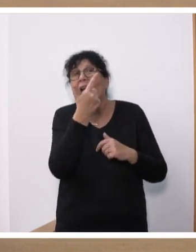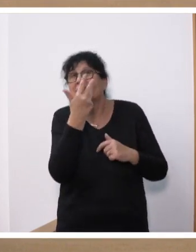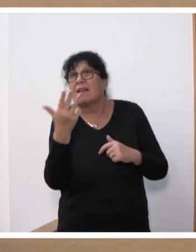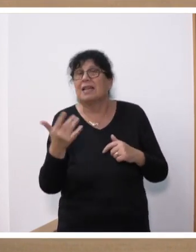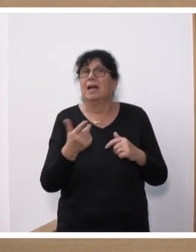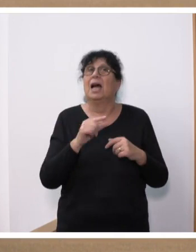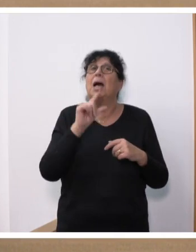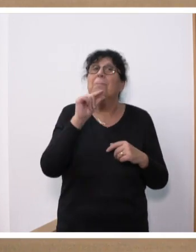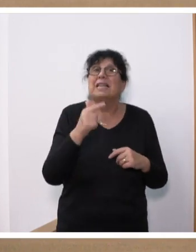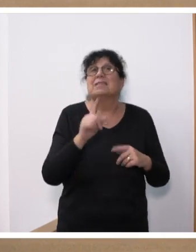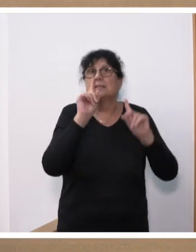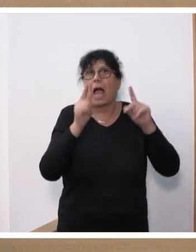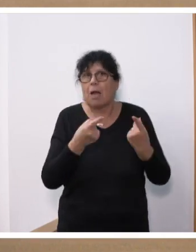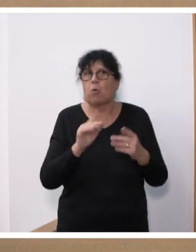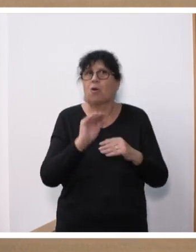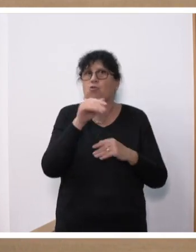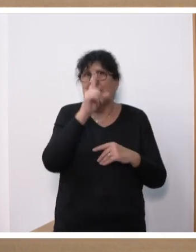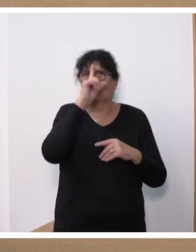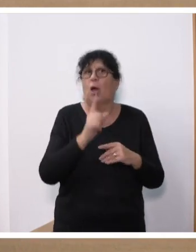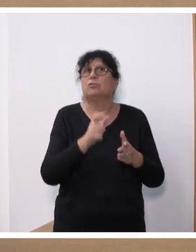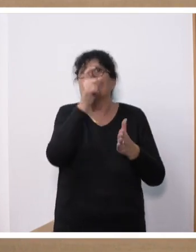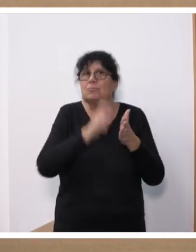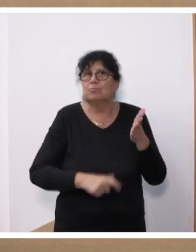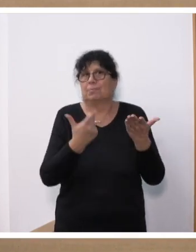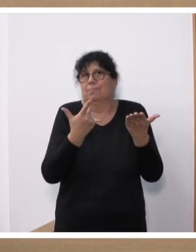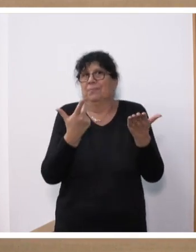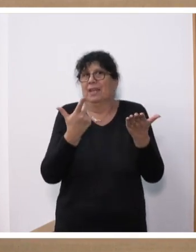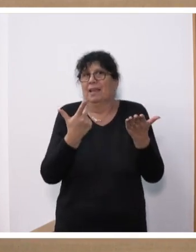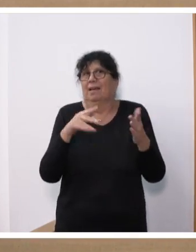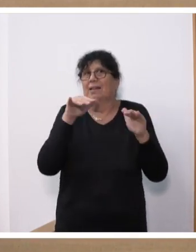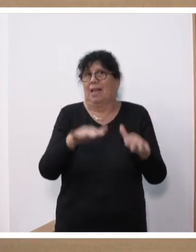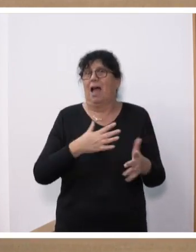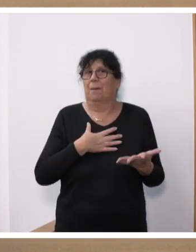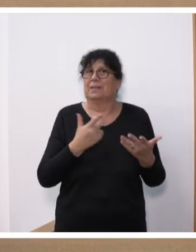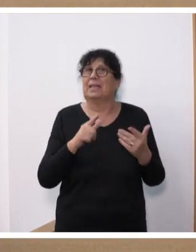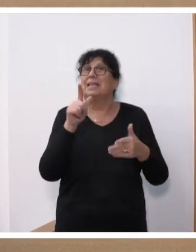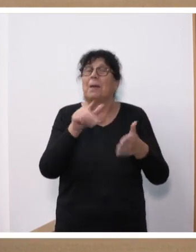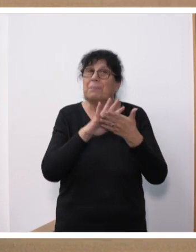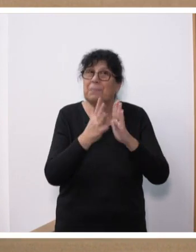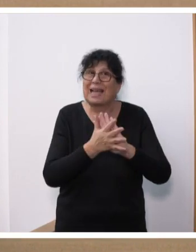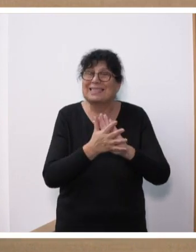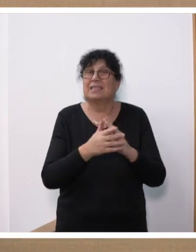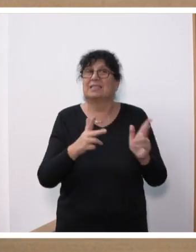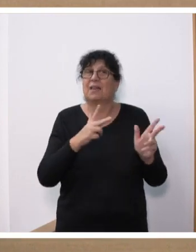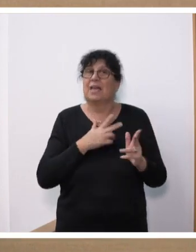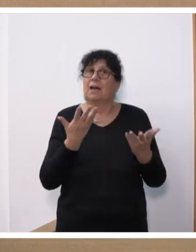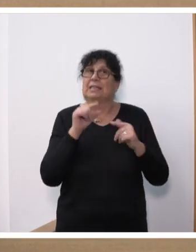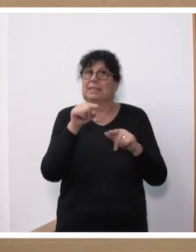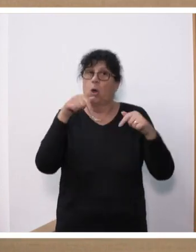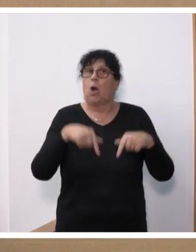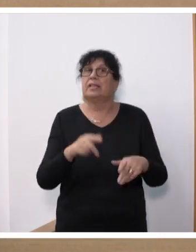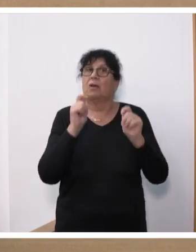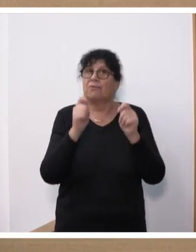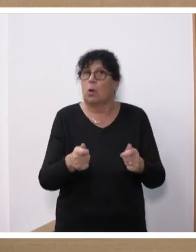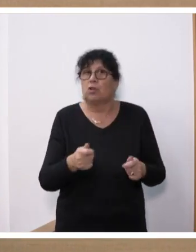mindestens auch über die deutsche Staatsbürgerschaft verfügen. In der Praxis wäre das, was Sie heute vorschlagen,